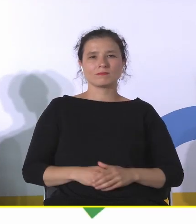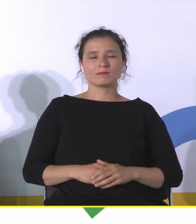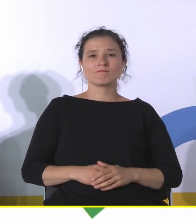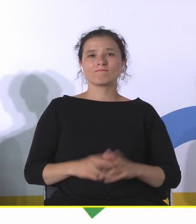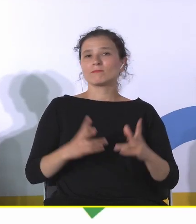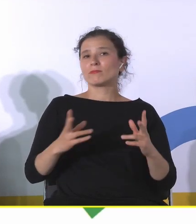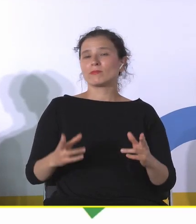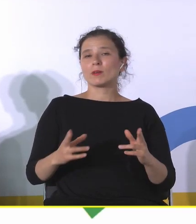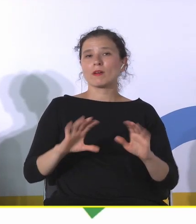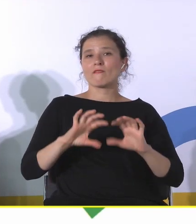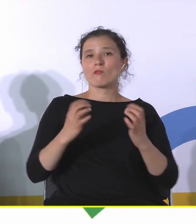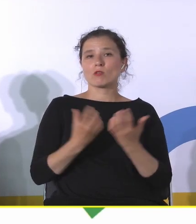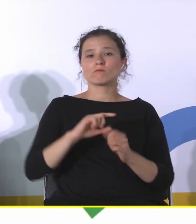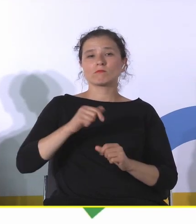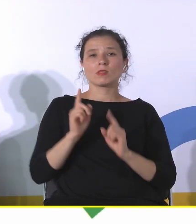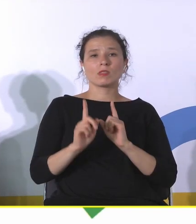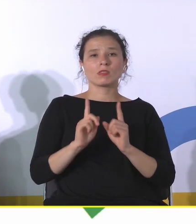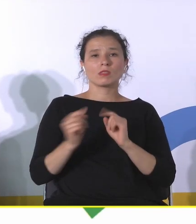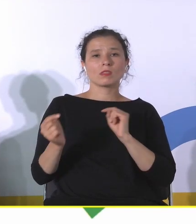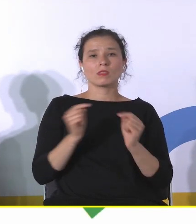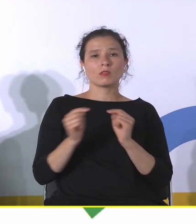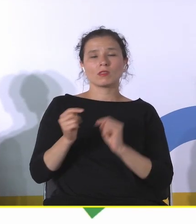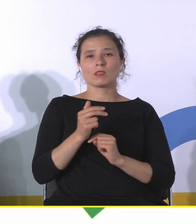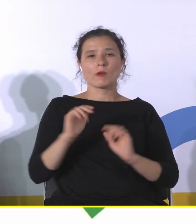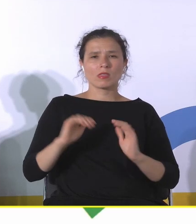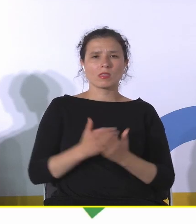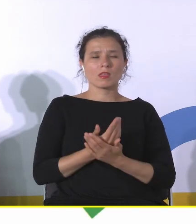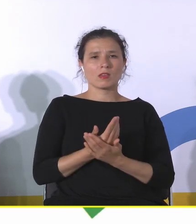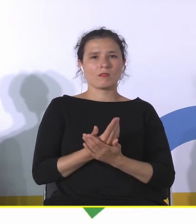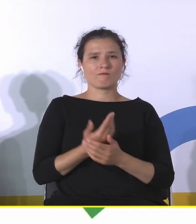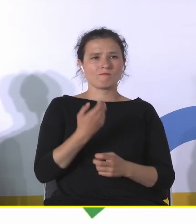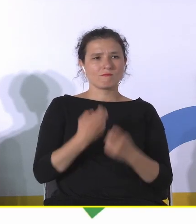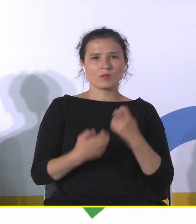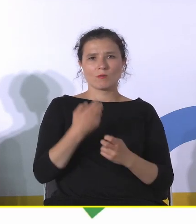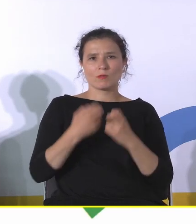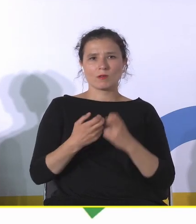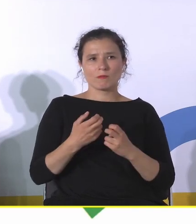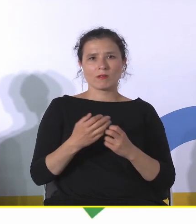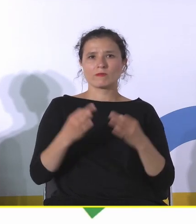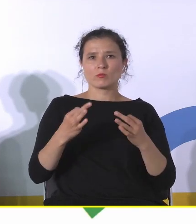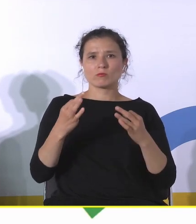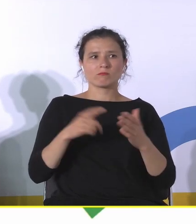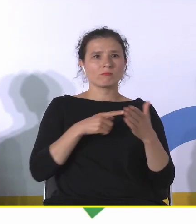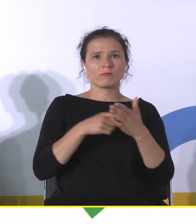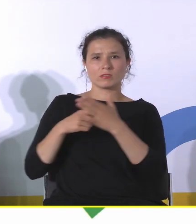DZIĘKI ZA OBSERWACIE